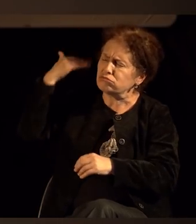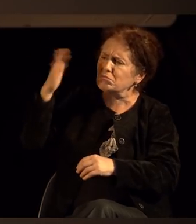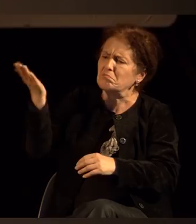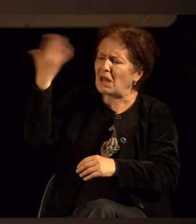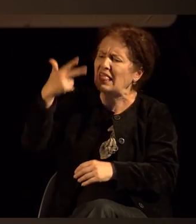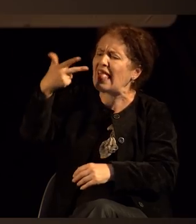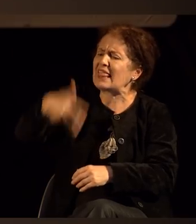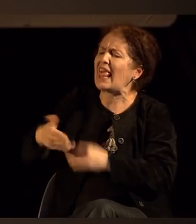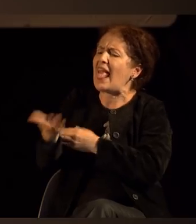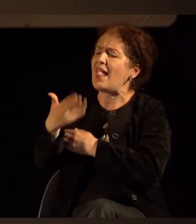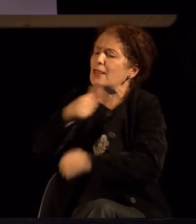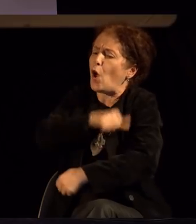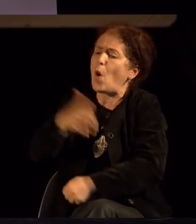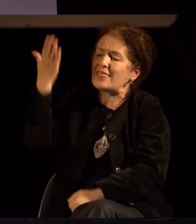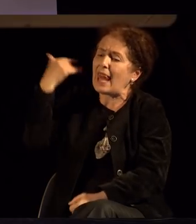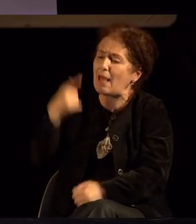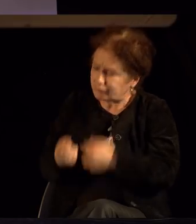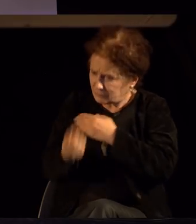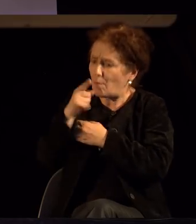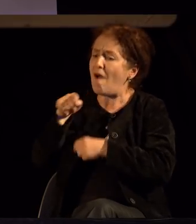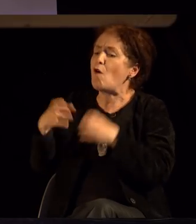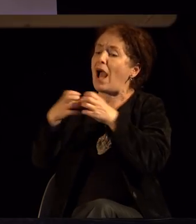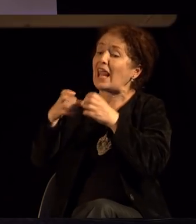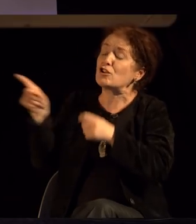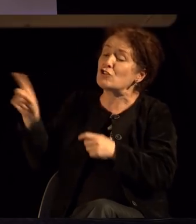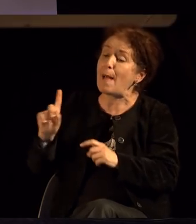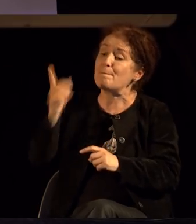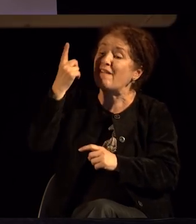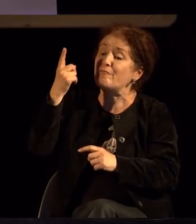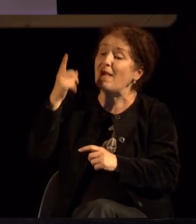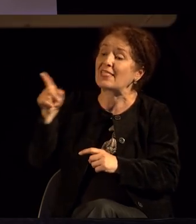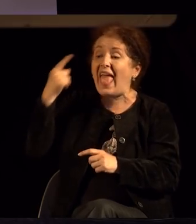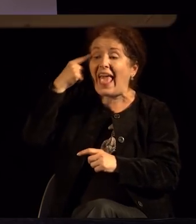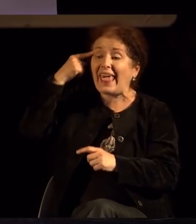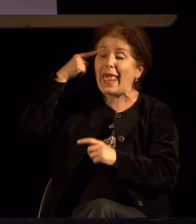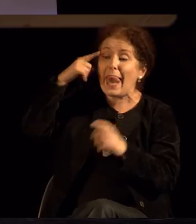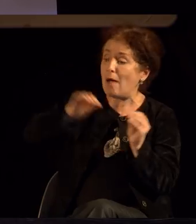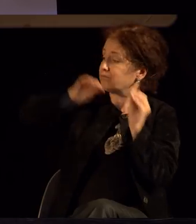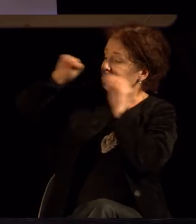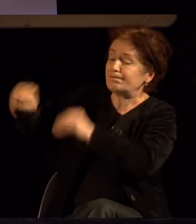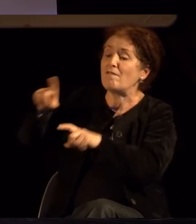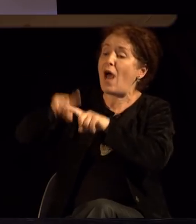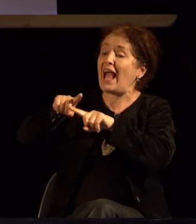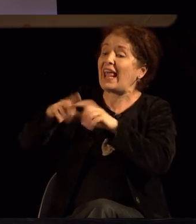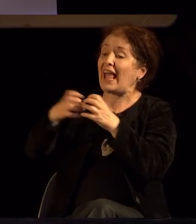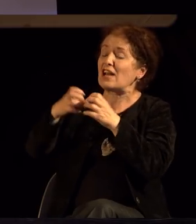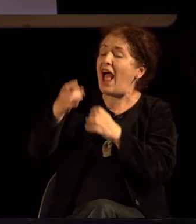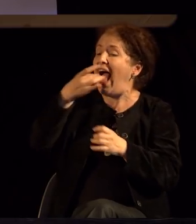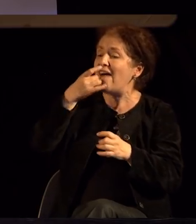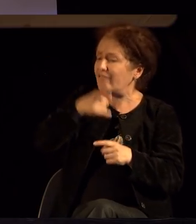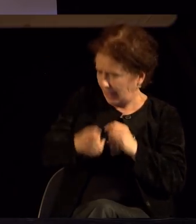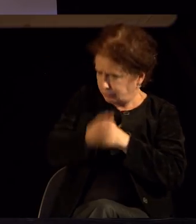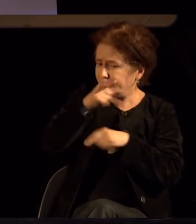-трети век пред наша ера. Тоа е така наречената Киренска школа во Северна Африка,